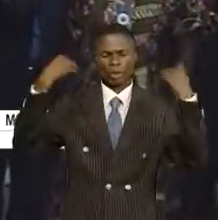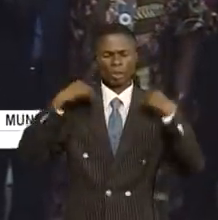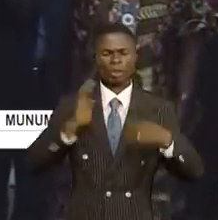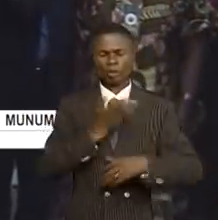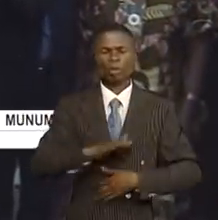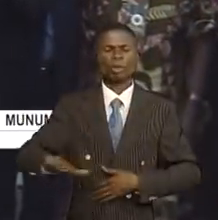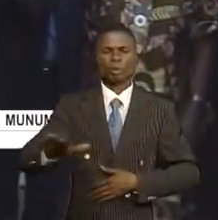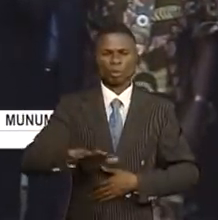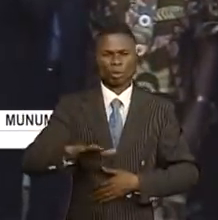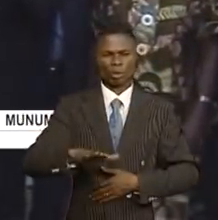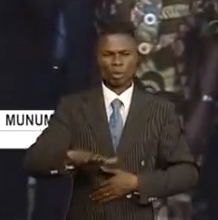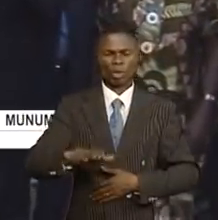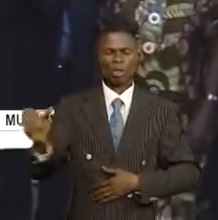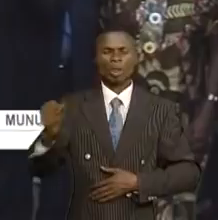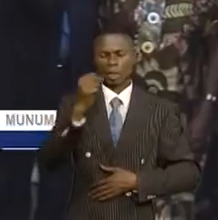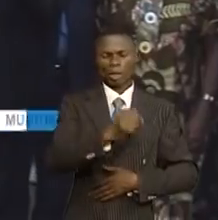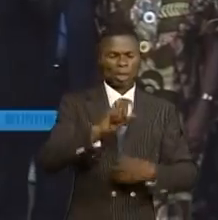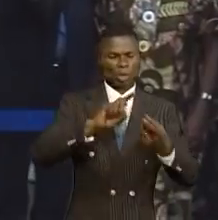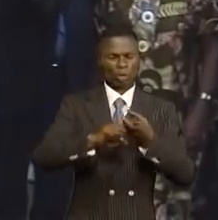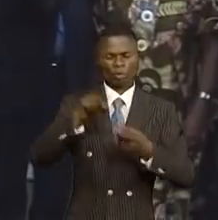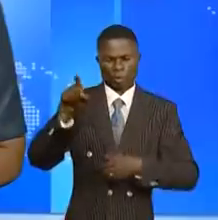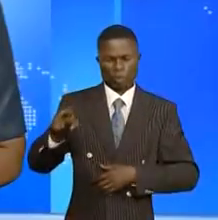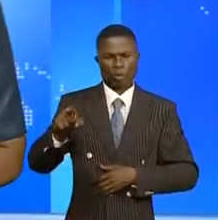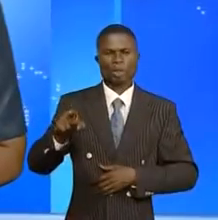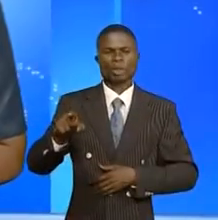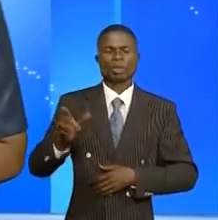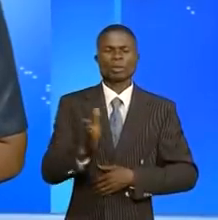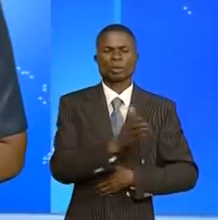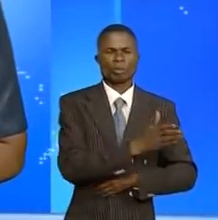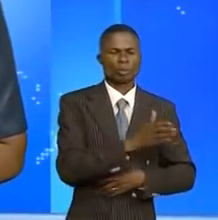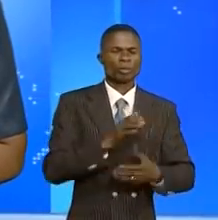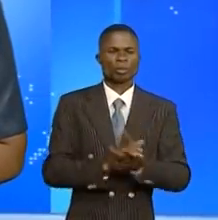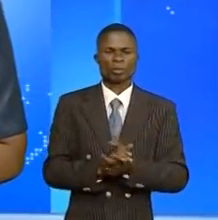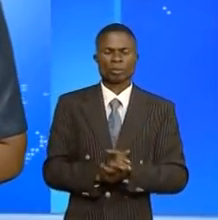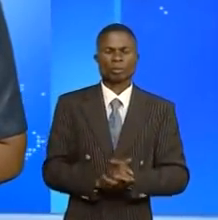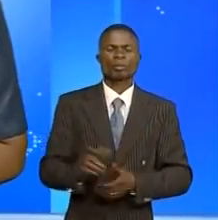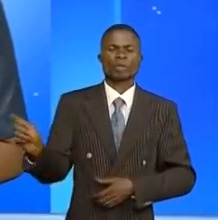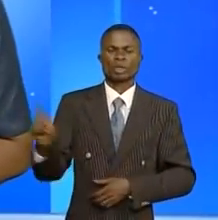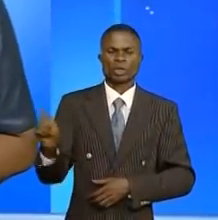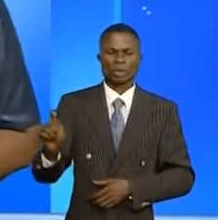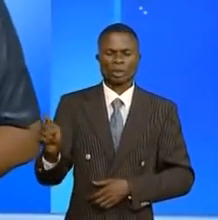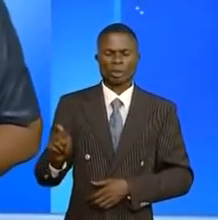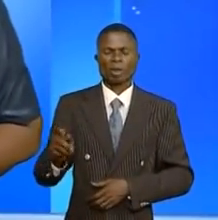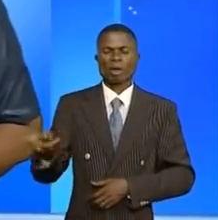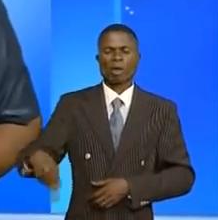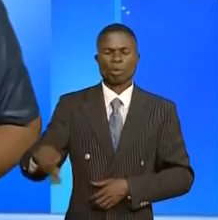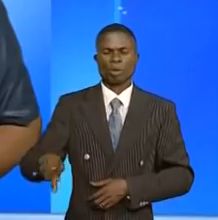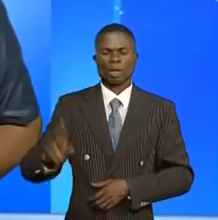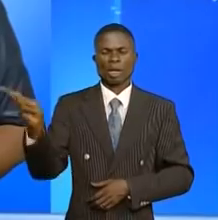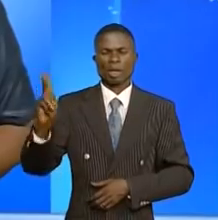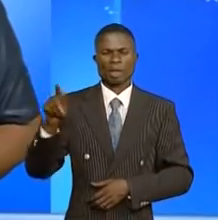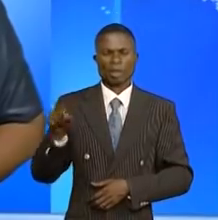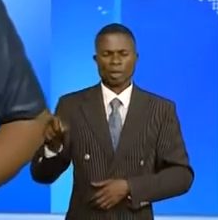'État a bien voulu placer en sa personne. Et à Tchikapa, nous sommes dans la Provence du